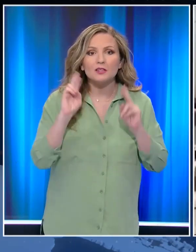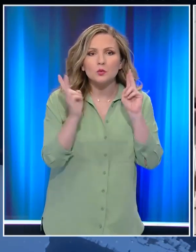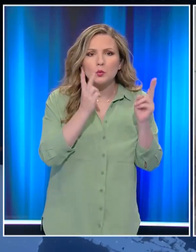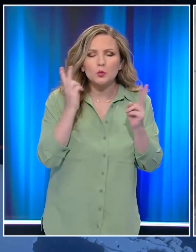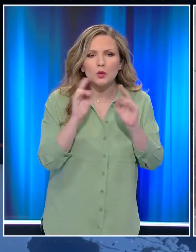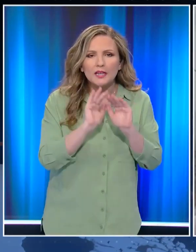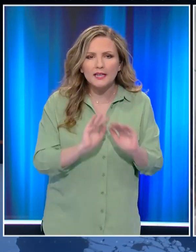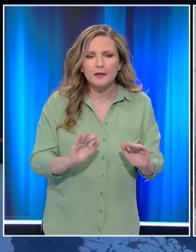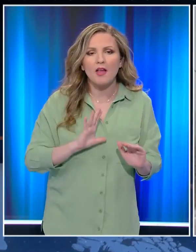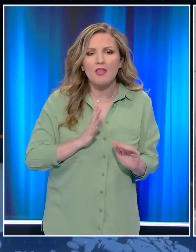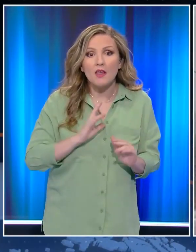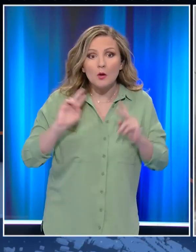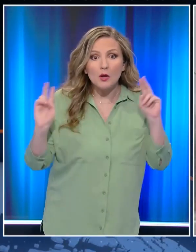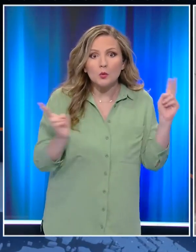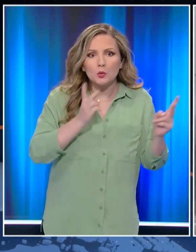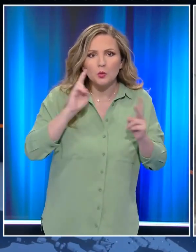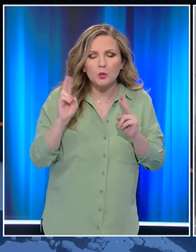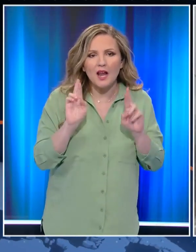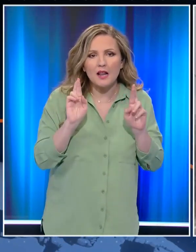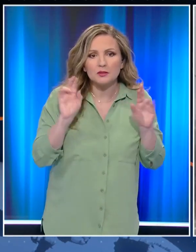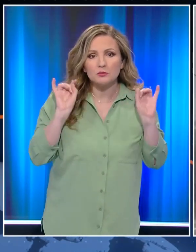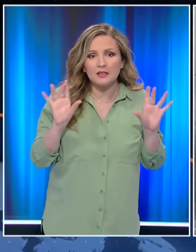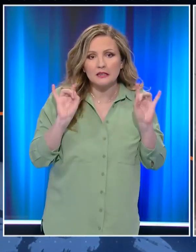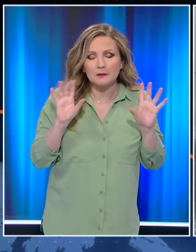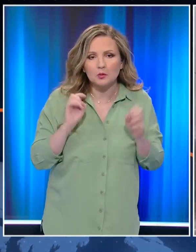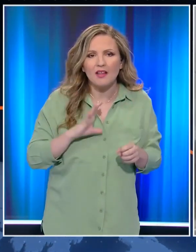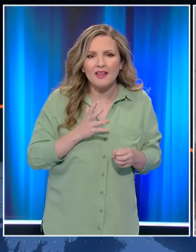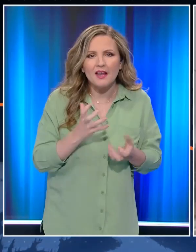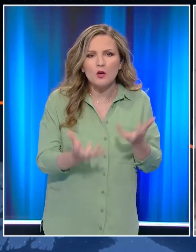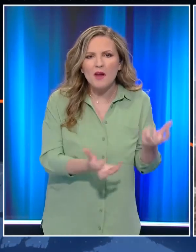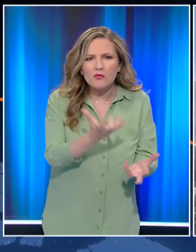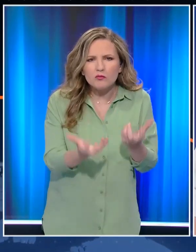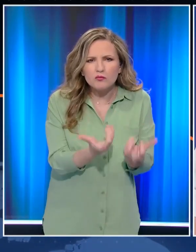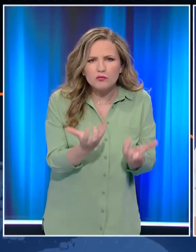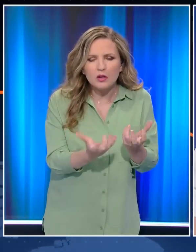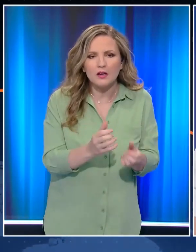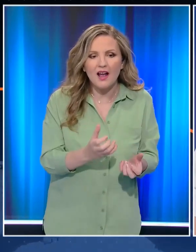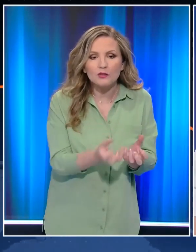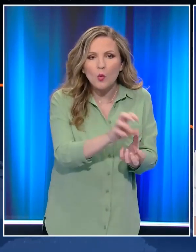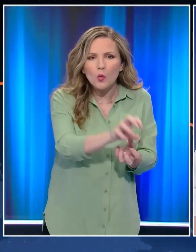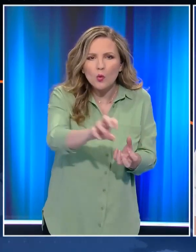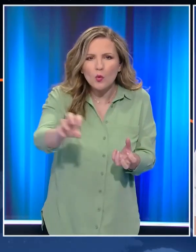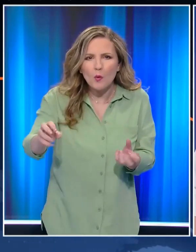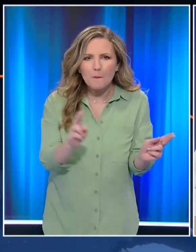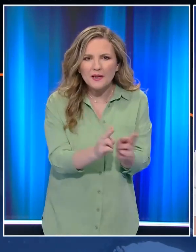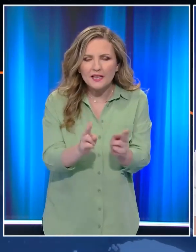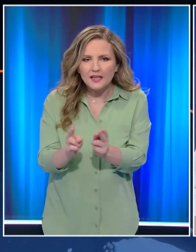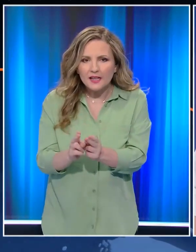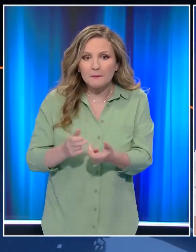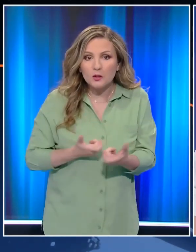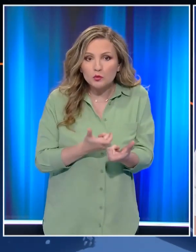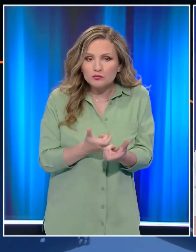χωρίς δυνατούς ανήμους και να μην υπάρξουν άλλες αναζοπυρώσεις. Εδώ και αρκετή ώρα οι αναζοπυρώσεις αντιμετωπίστηκαν από την